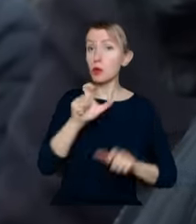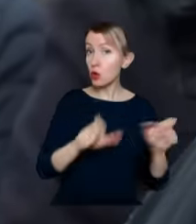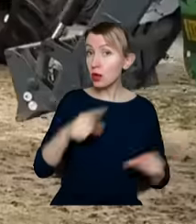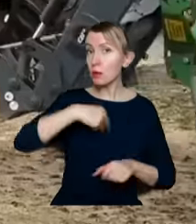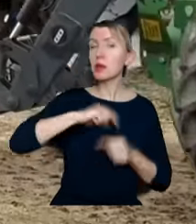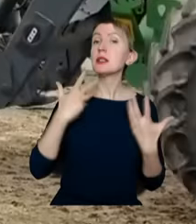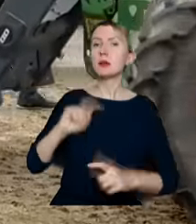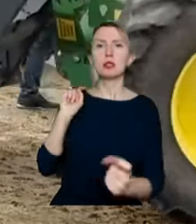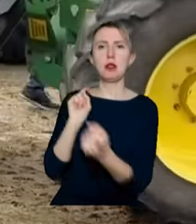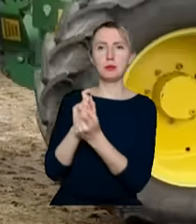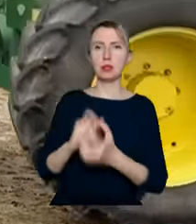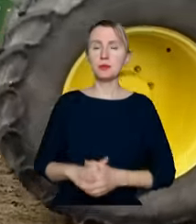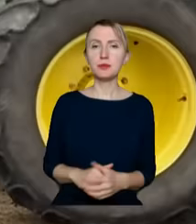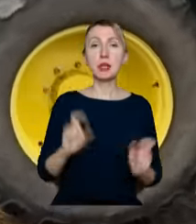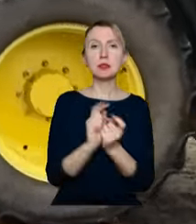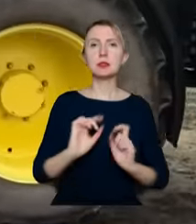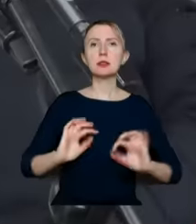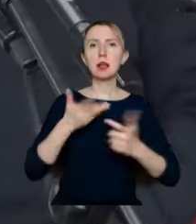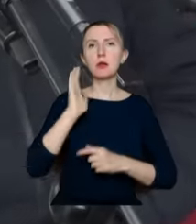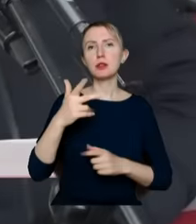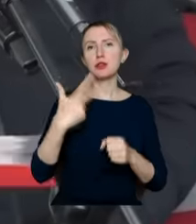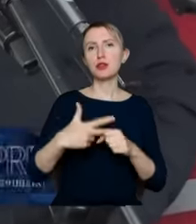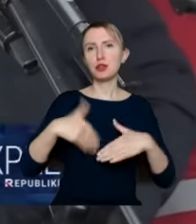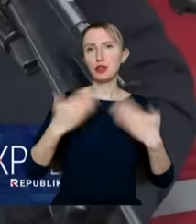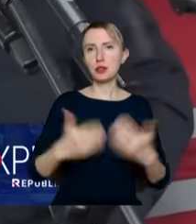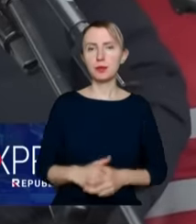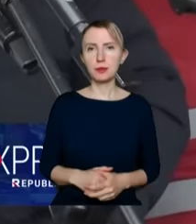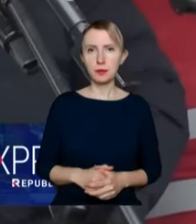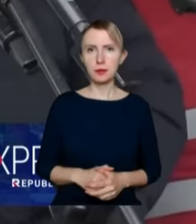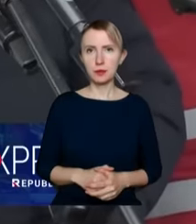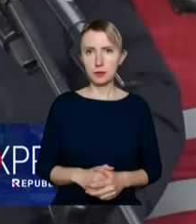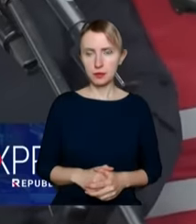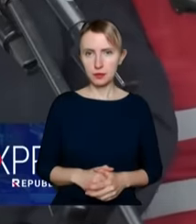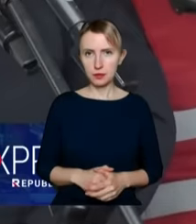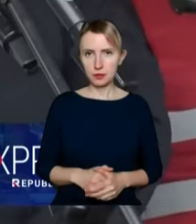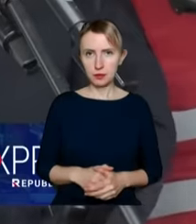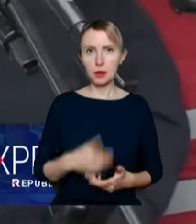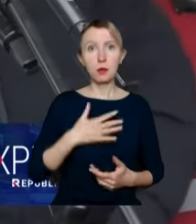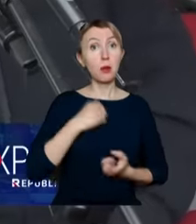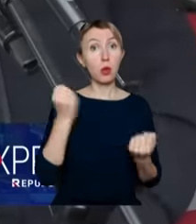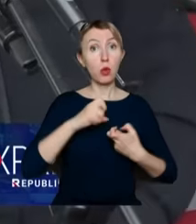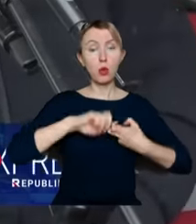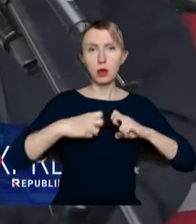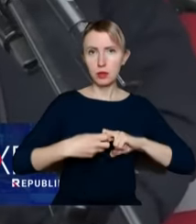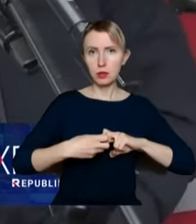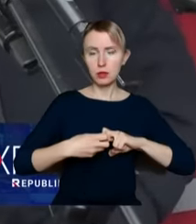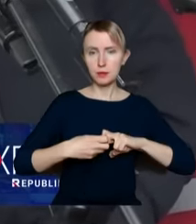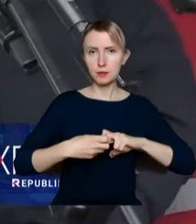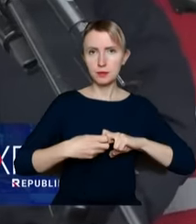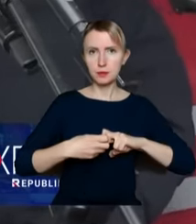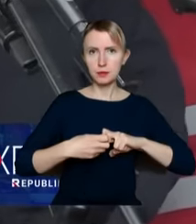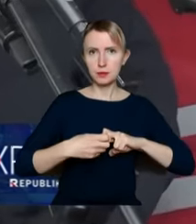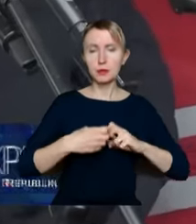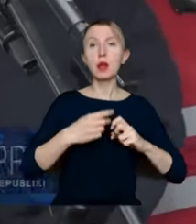się temu sprzeciwić. Strajk generalny ma potrwać 30 dni. Mamy jeden wielki problem. W momencie kiedy już